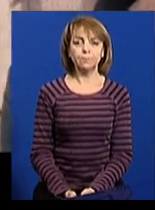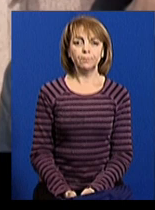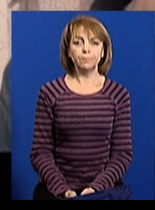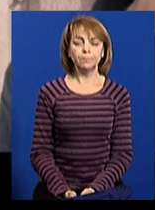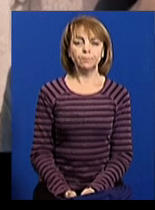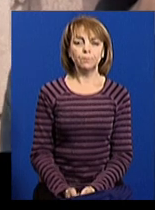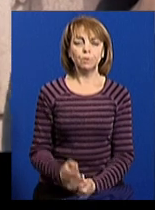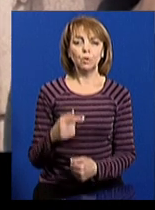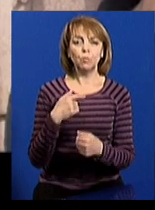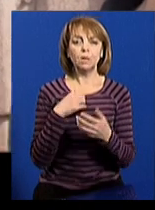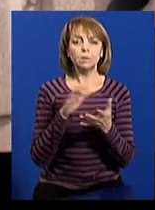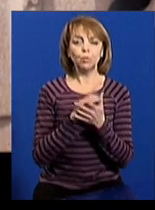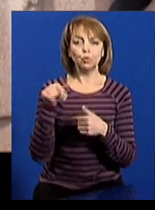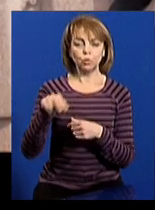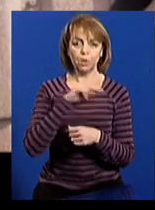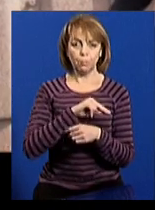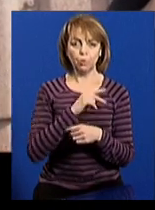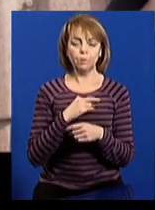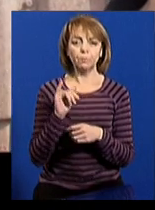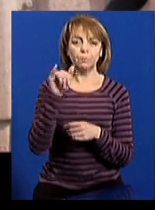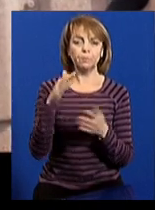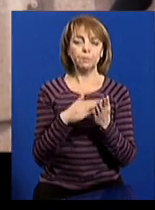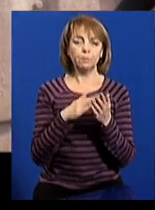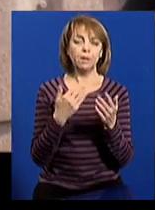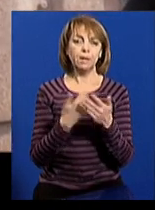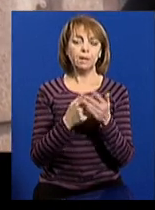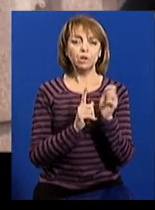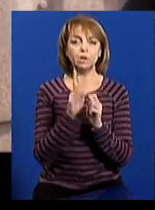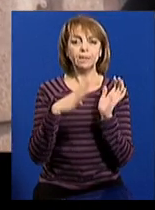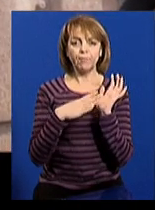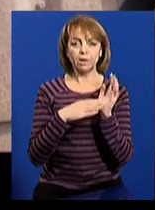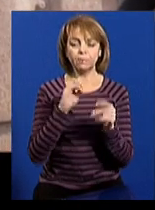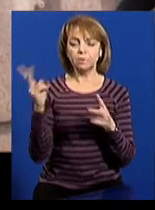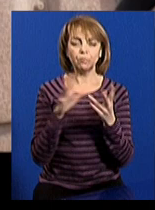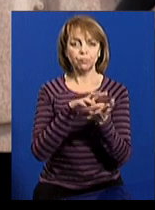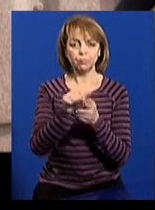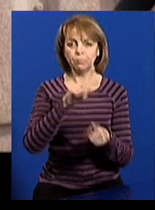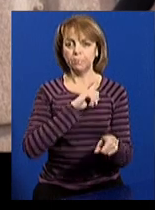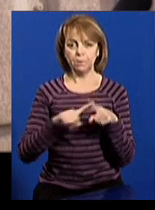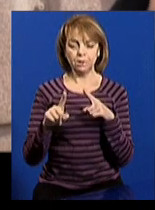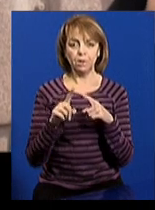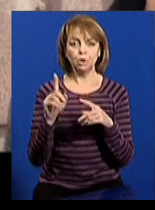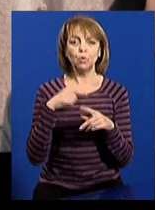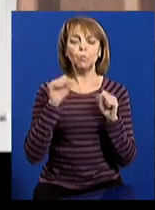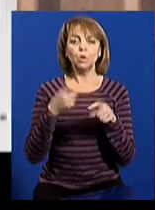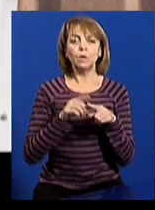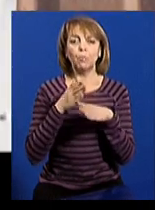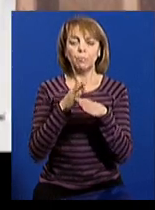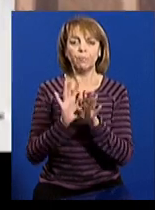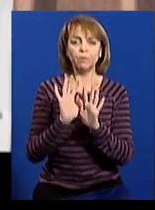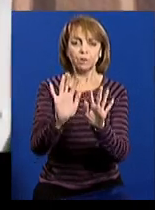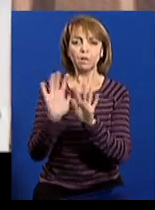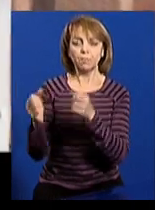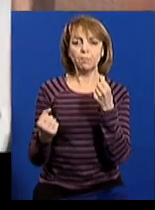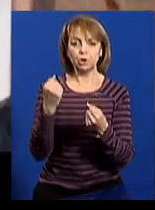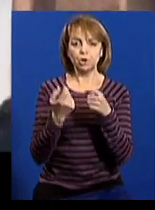У мене знайомий тут працює. Прийшли десь на початку дев'ятої. Згоріло все дуже швидко. Те, що я міг, це допомогти виштовхувати машини.